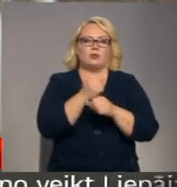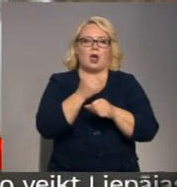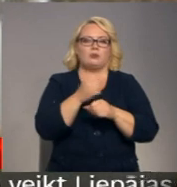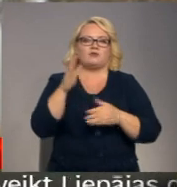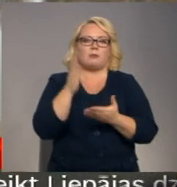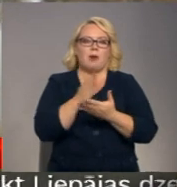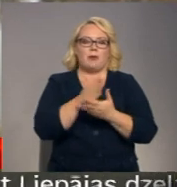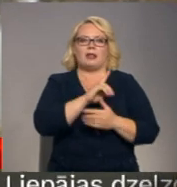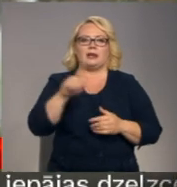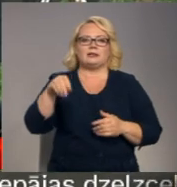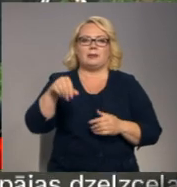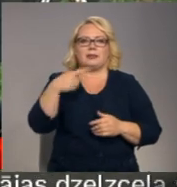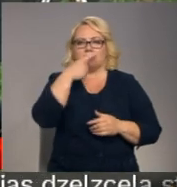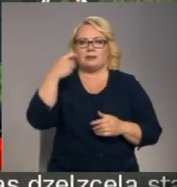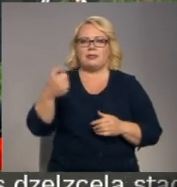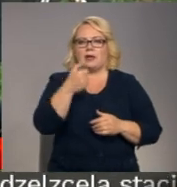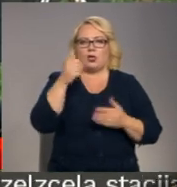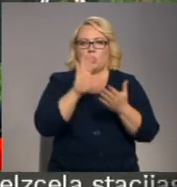smieltenes 100. gadu dienai vasarā.